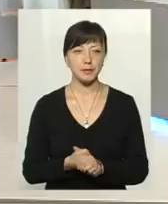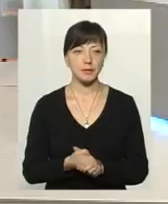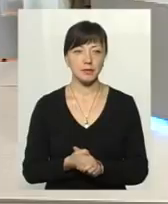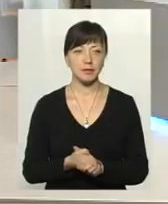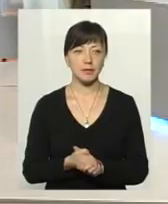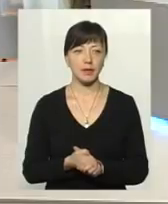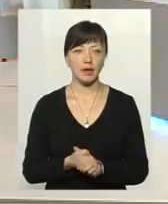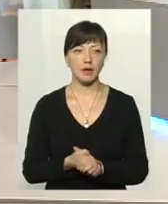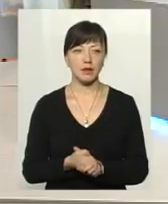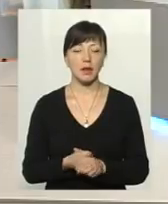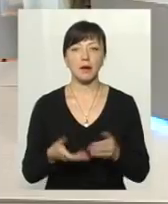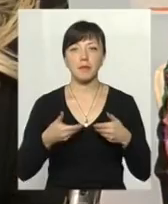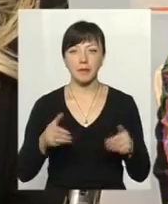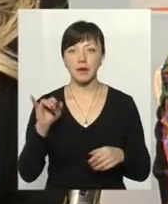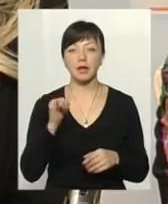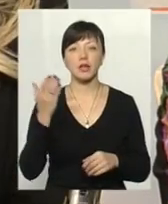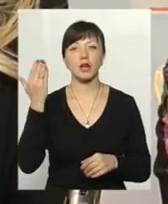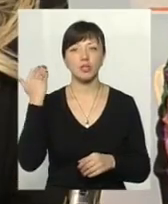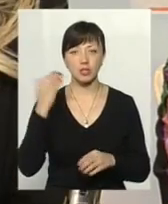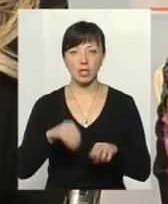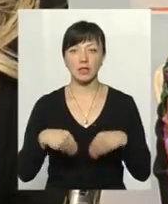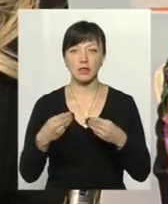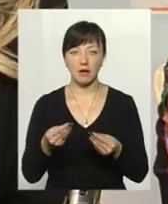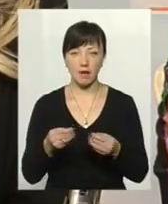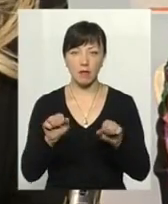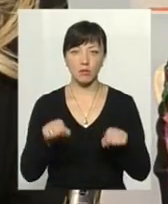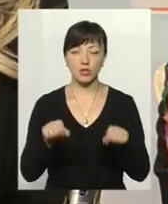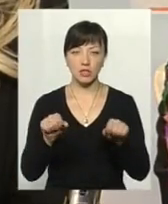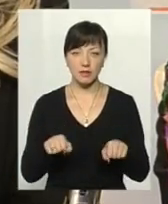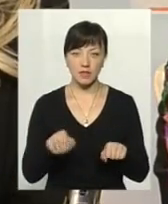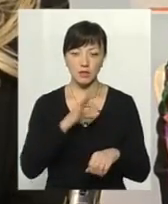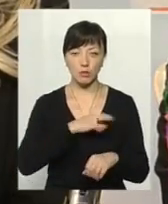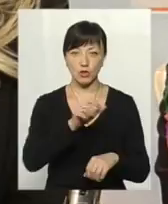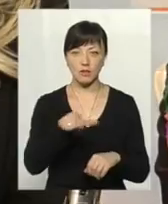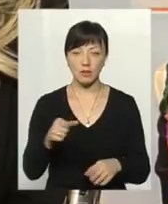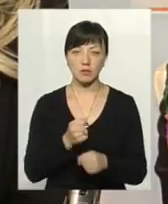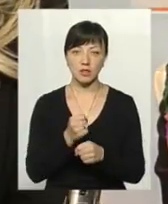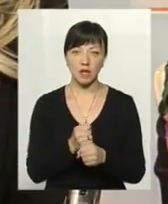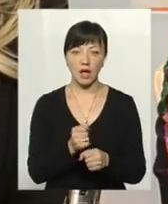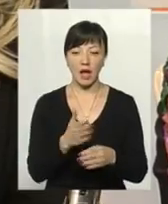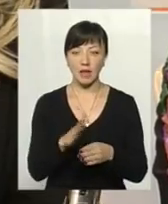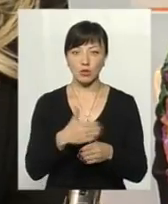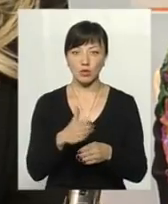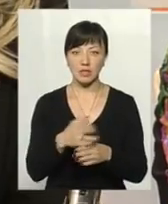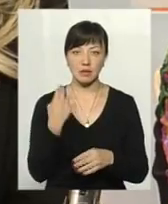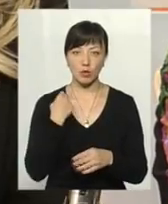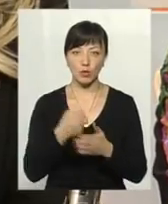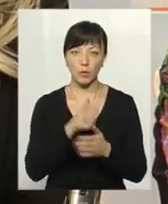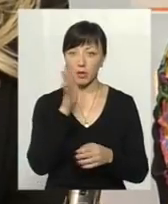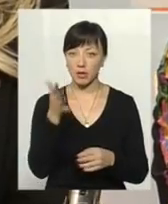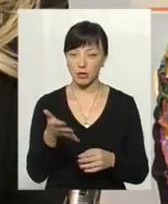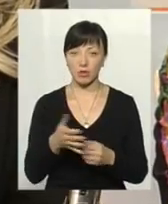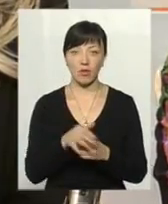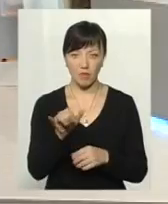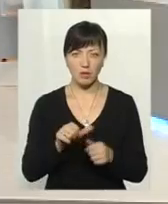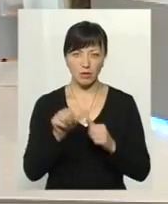Ми і раніше надавали можливість споживачам здійснювати реструктуризацію заборгованості до п'яти років. Тобто,